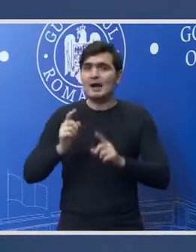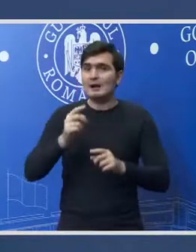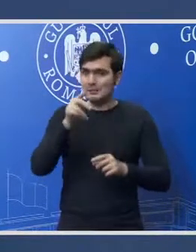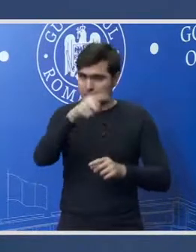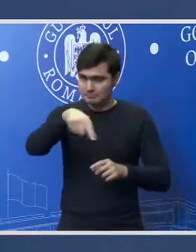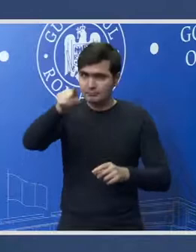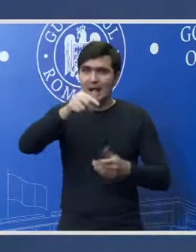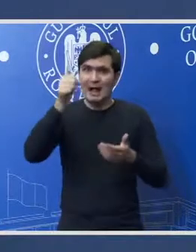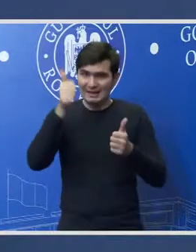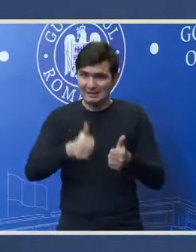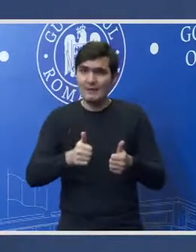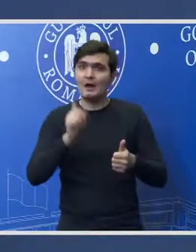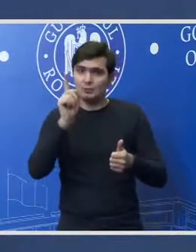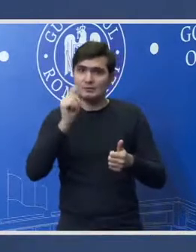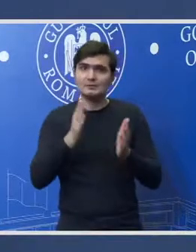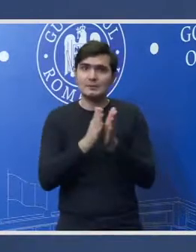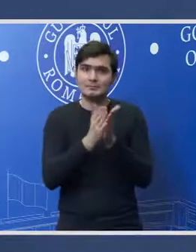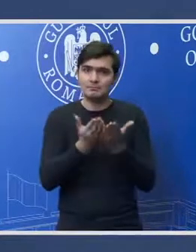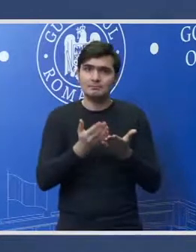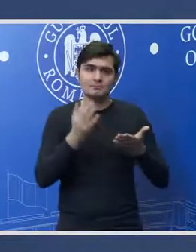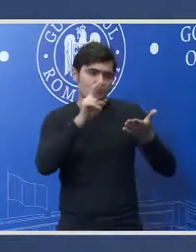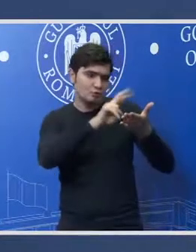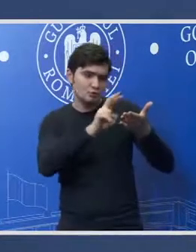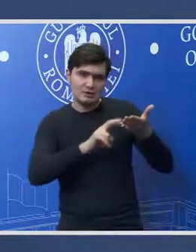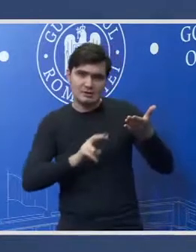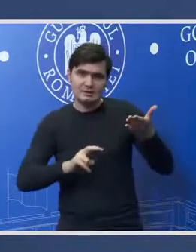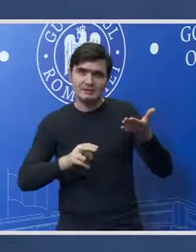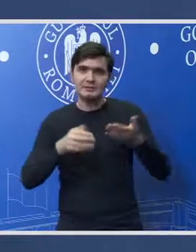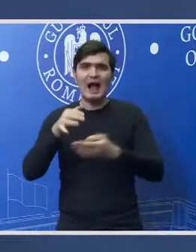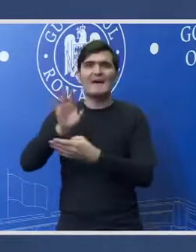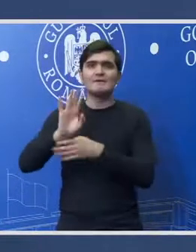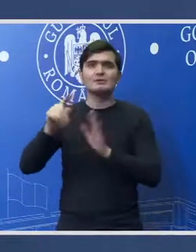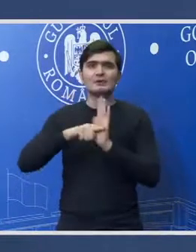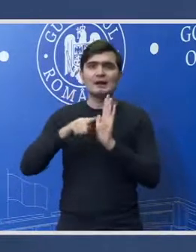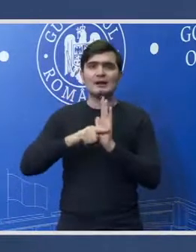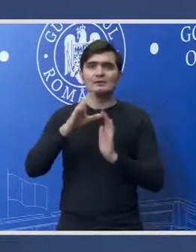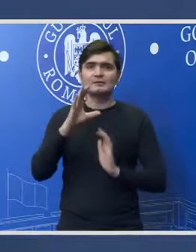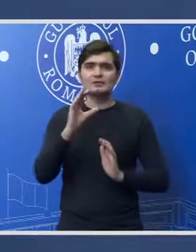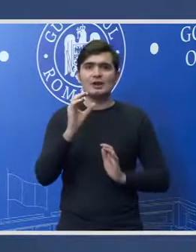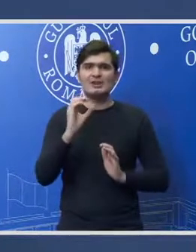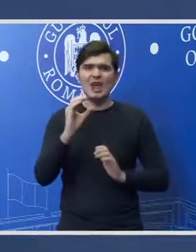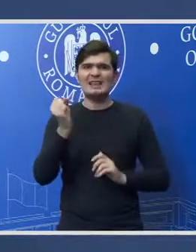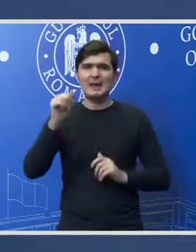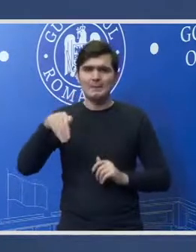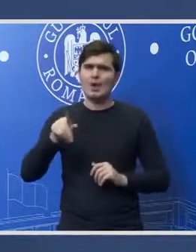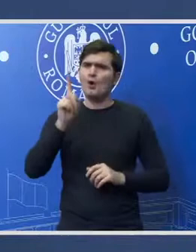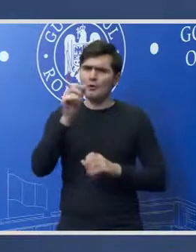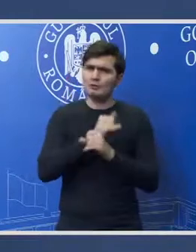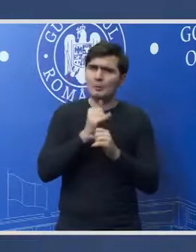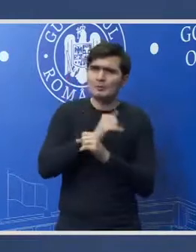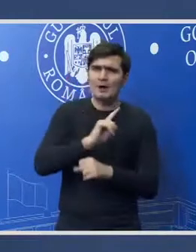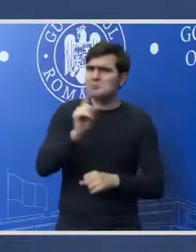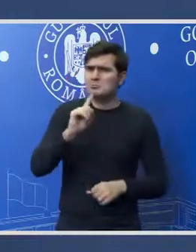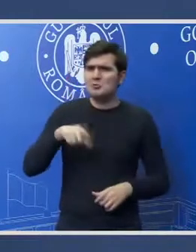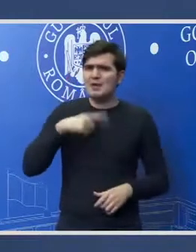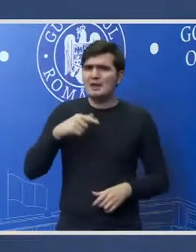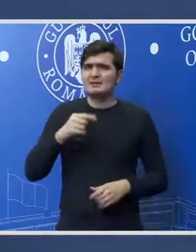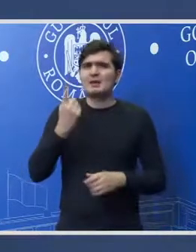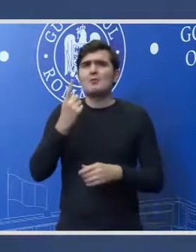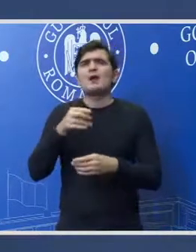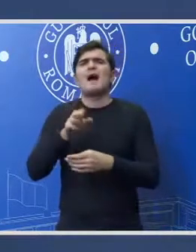citi conținutul avizului negativ din partea CSM veți observa că de fapt nu este un aviz